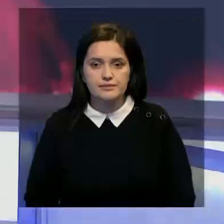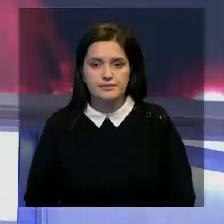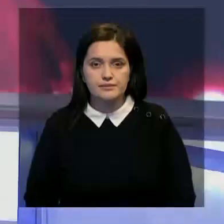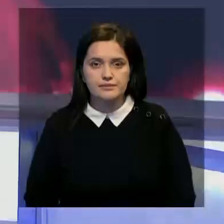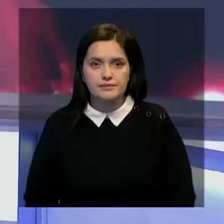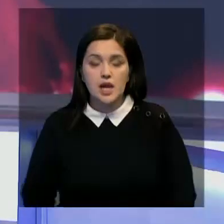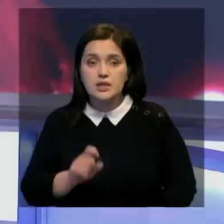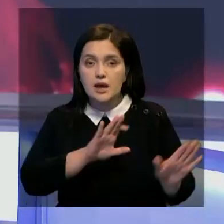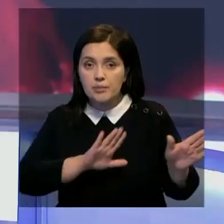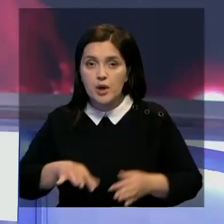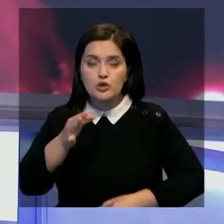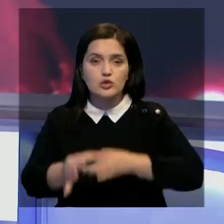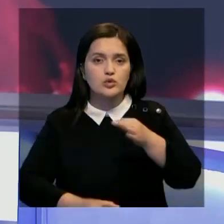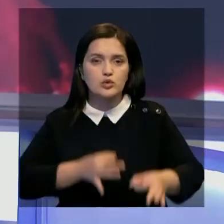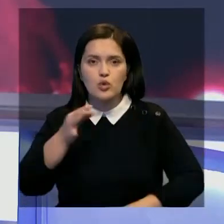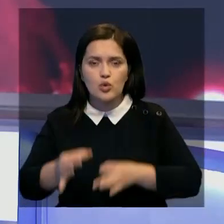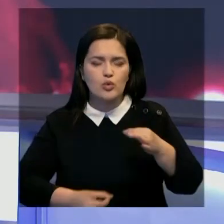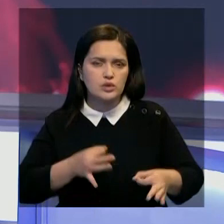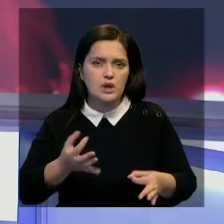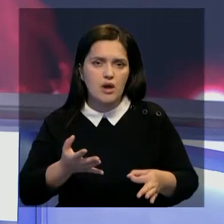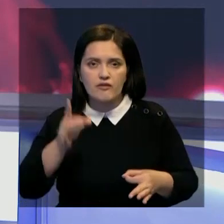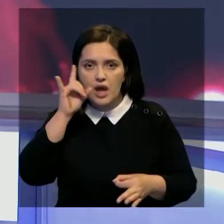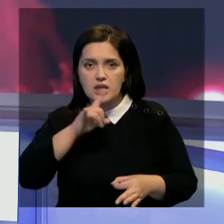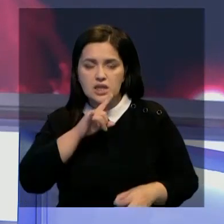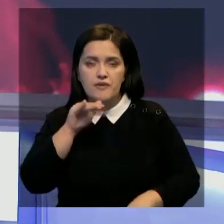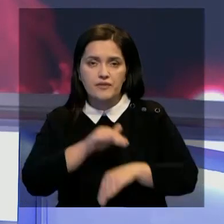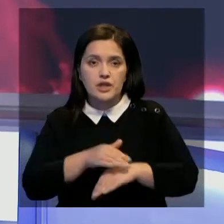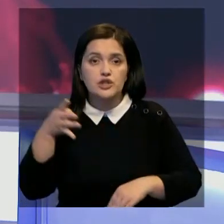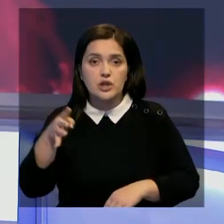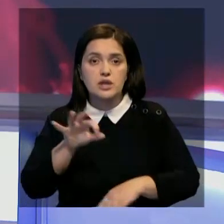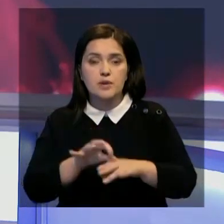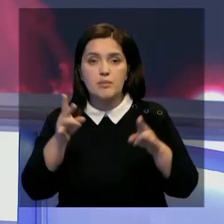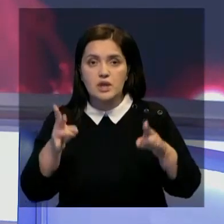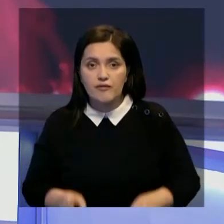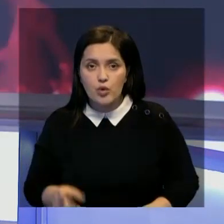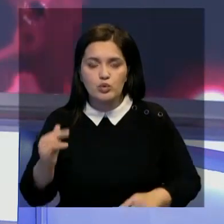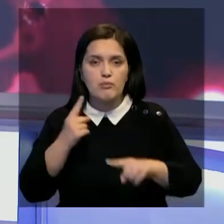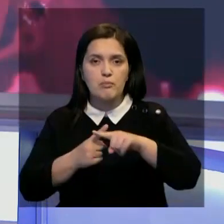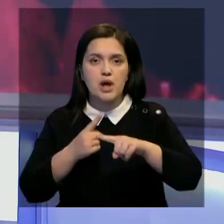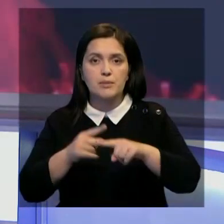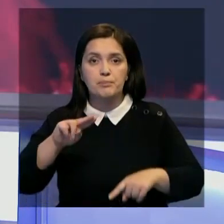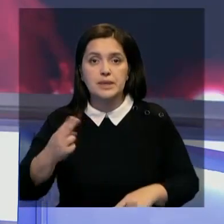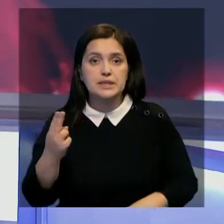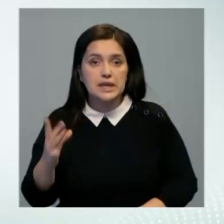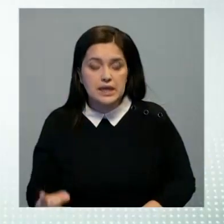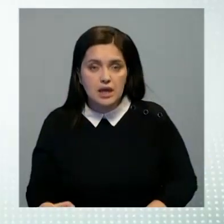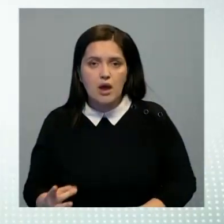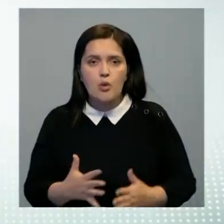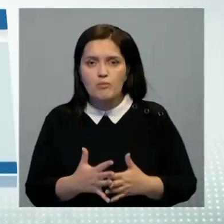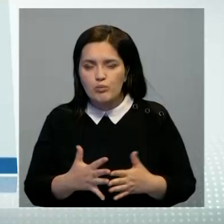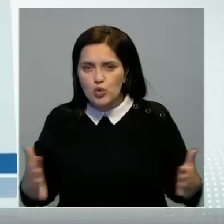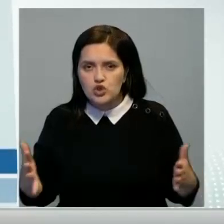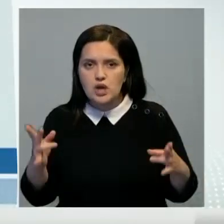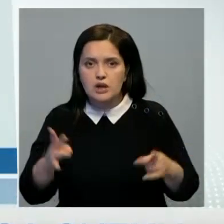За прошедшие сутки в стране выявили еще более 4 тысяч заболевших с положительным ПЦР. Больше всего